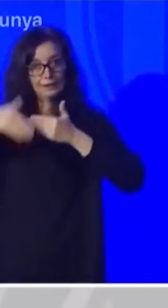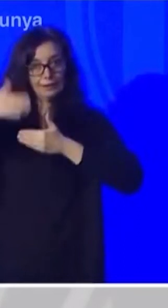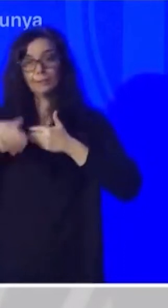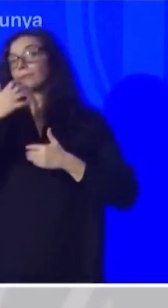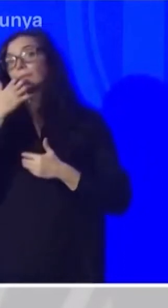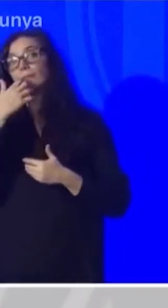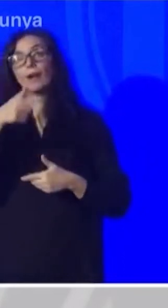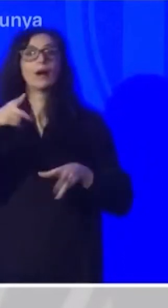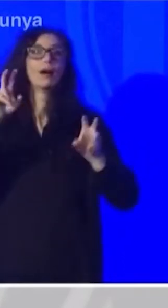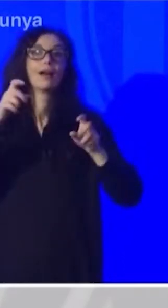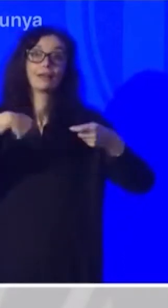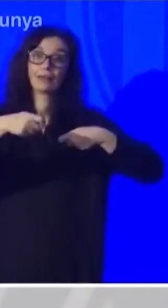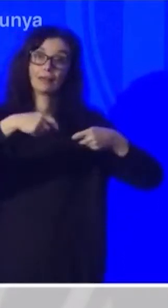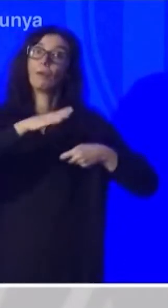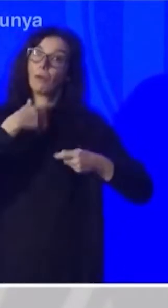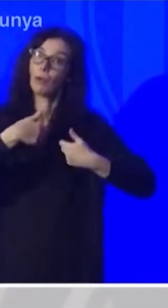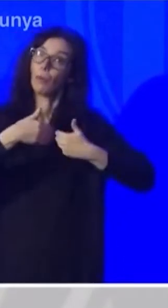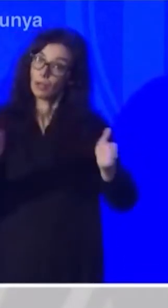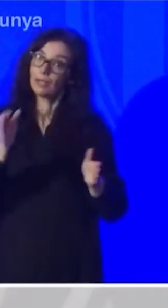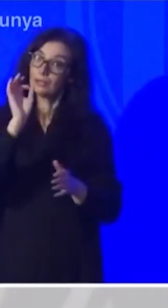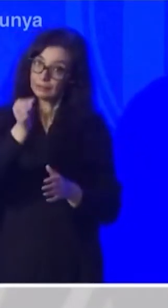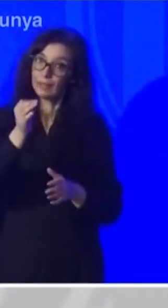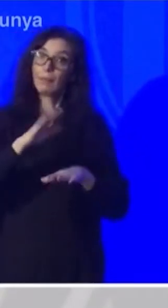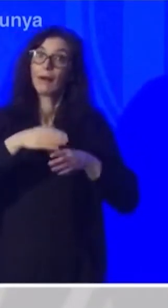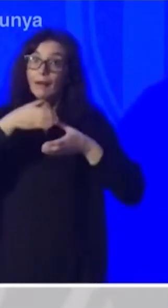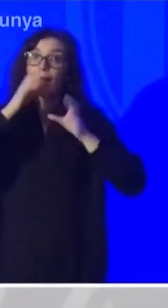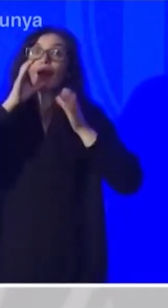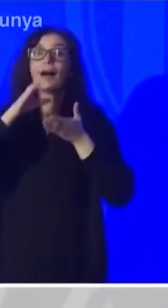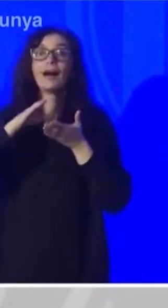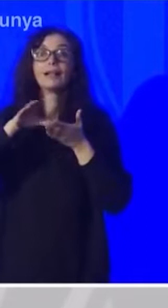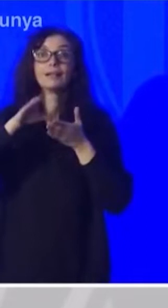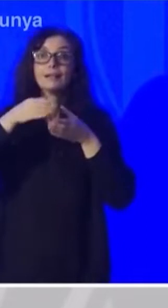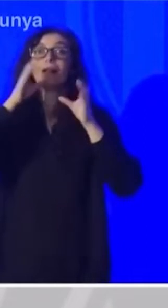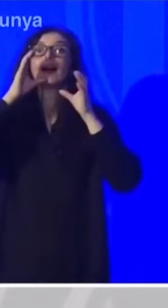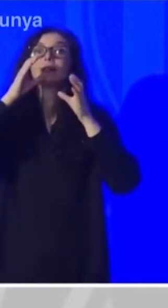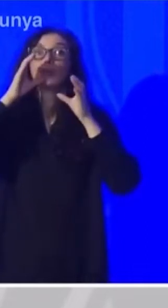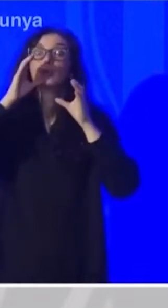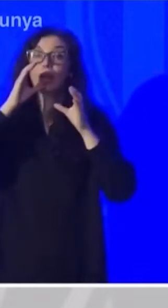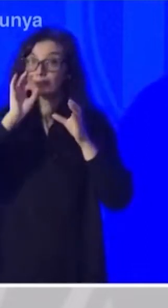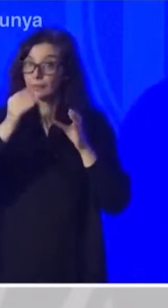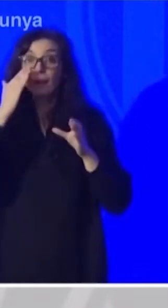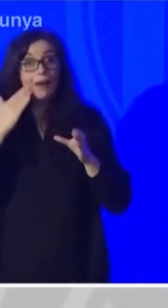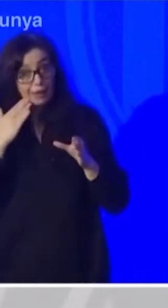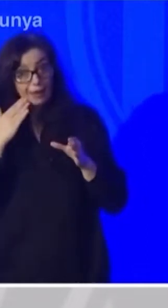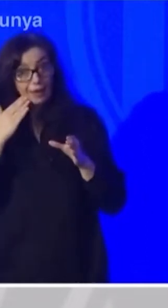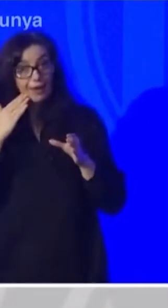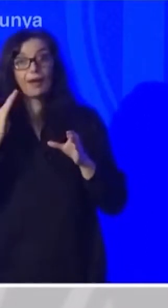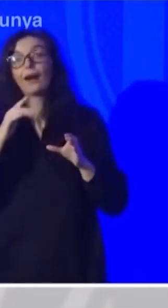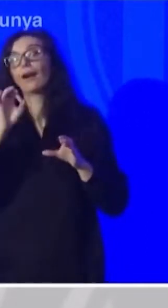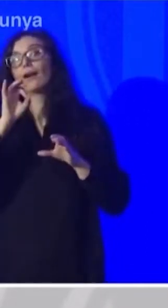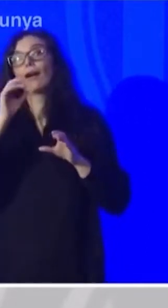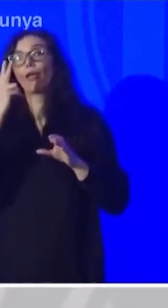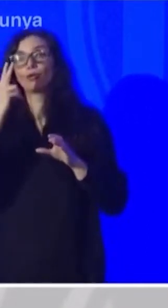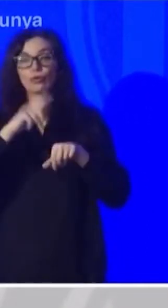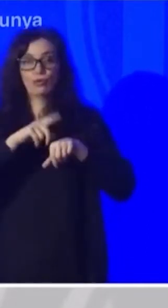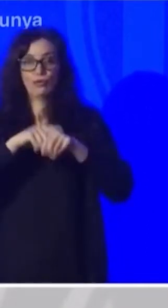que els establiments poden obrir al públic per servir esmorzars i per servir dinars i, per tant, tindran permesa l'obertura al públic en dues